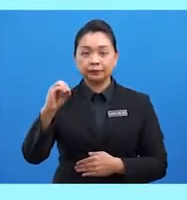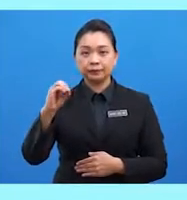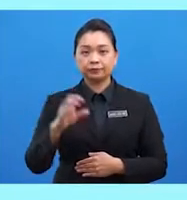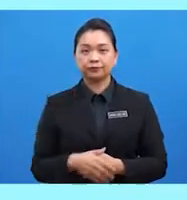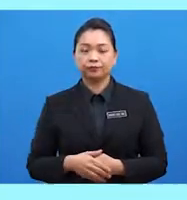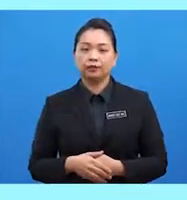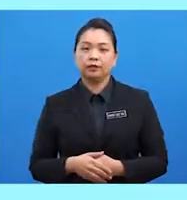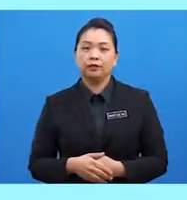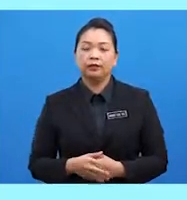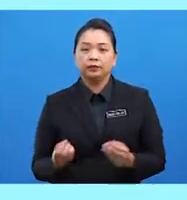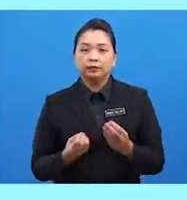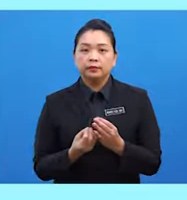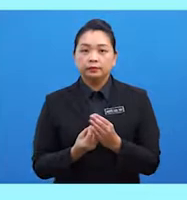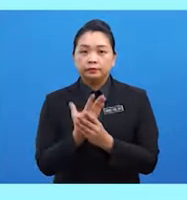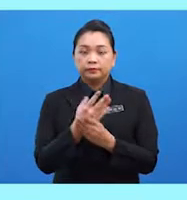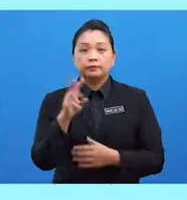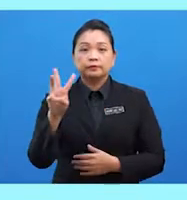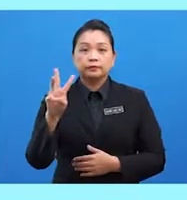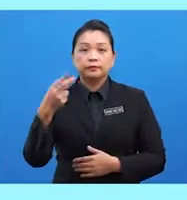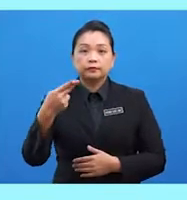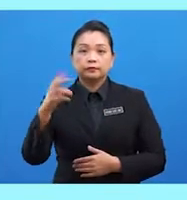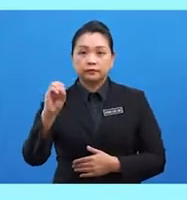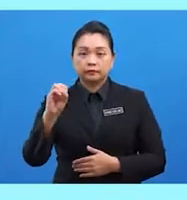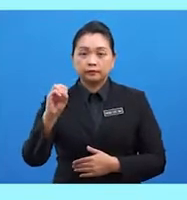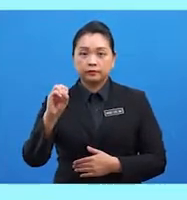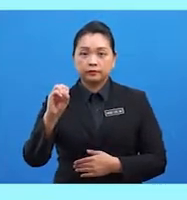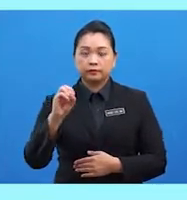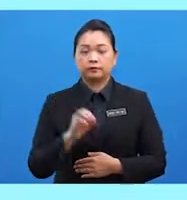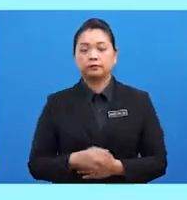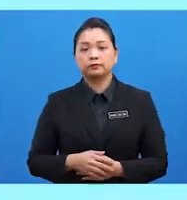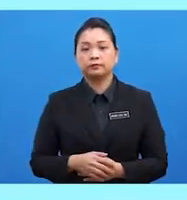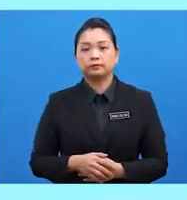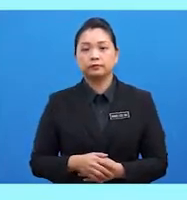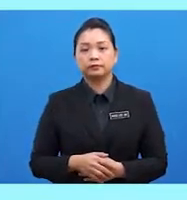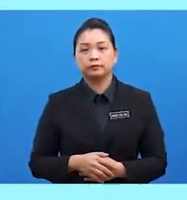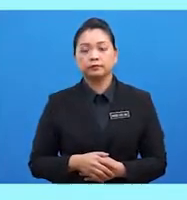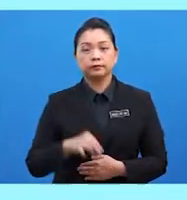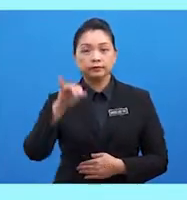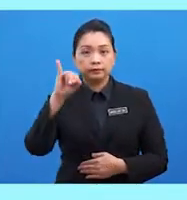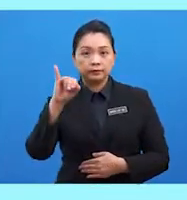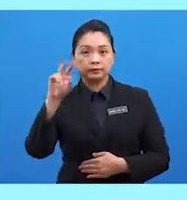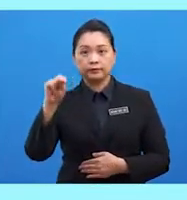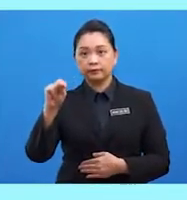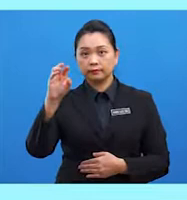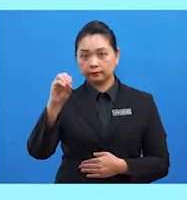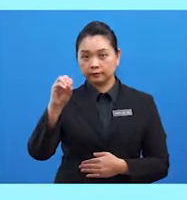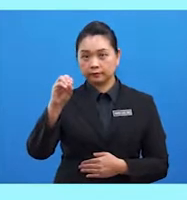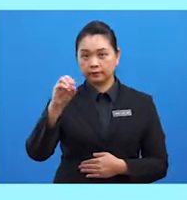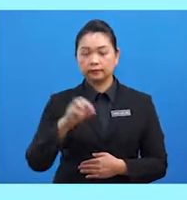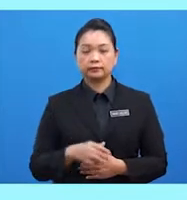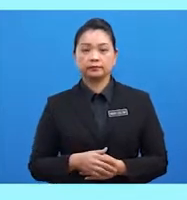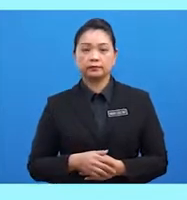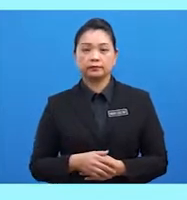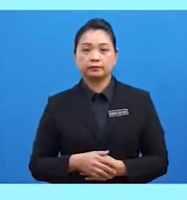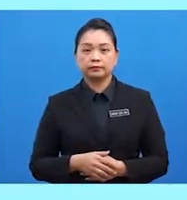Kesihatan Sedunia, WHO, Pertubuhan Buruh Antarabangsa, INO, Pesuruh Jaya Tinggi